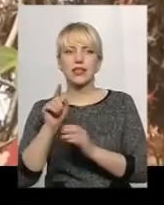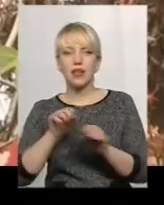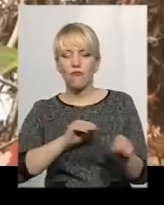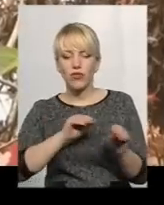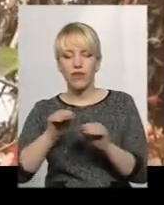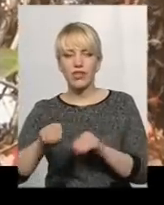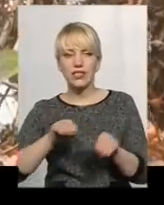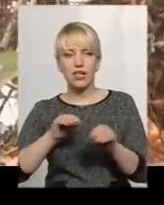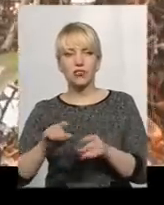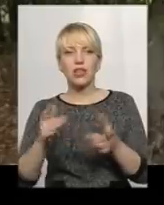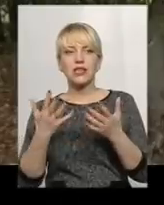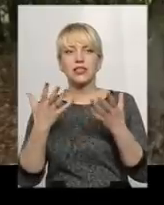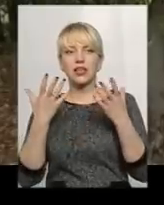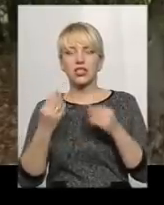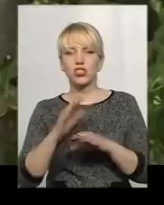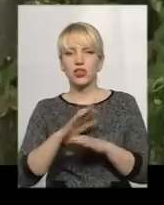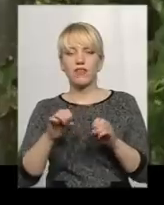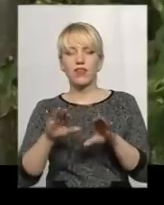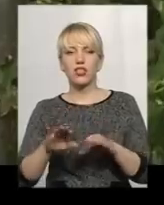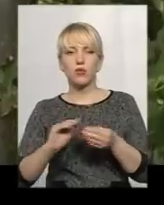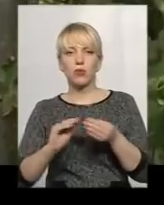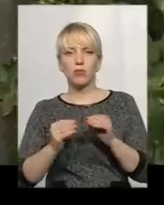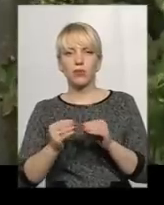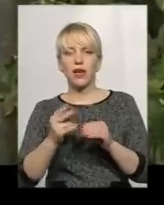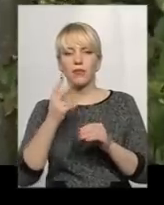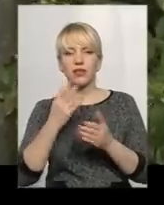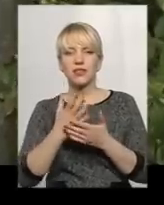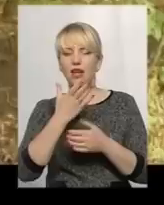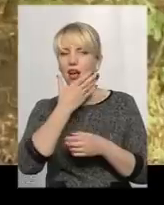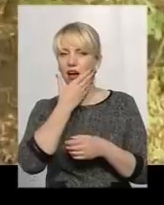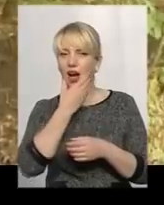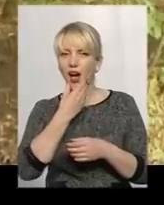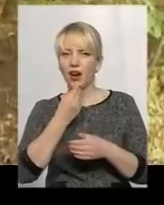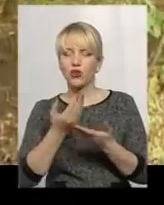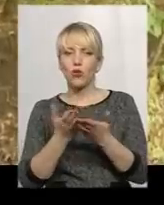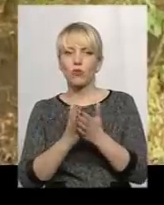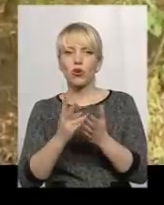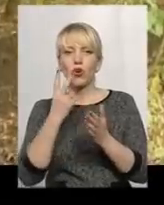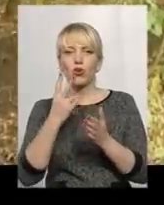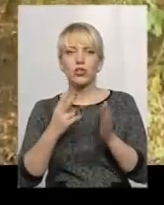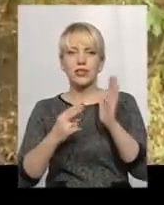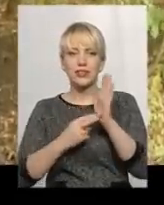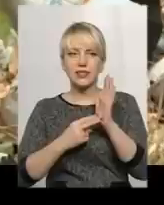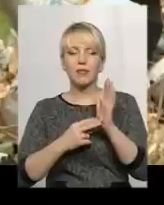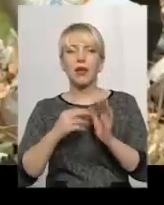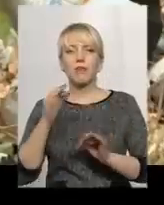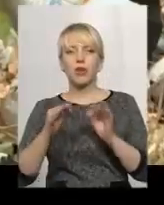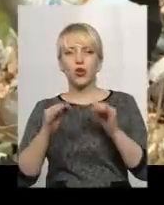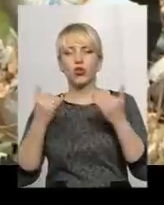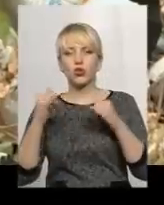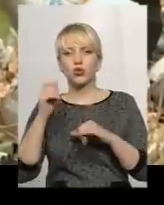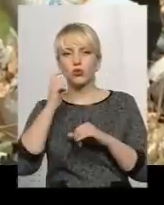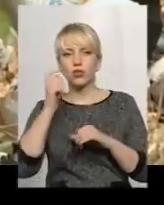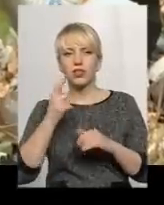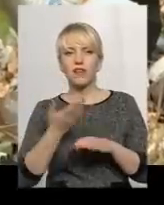Скільки ще невирішених проблем криється за яскравою обгорткою одного із семи природних чудес України, сказати